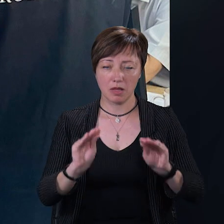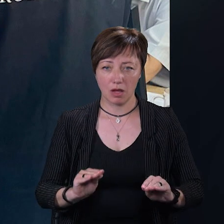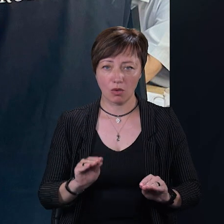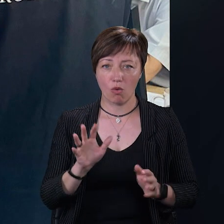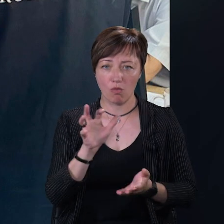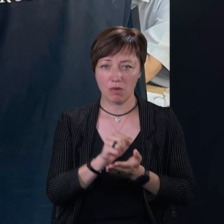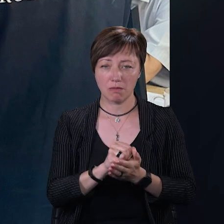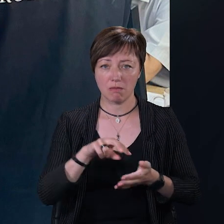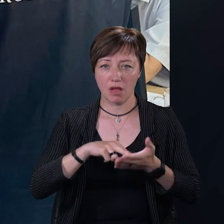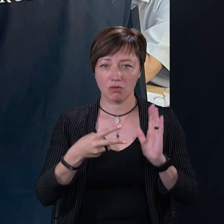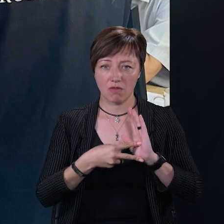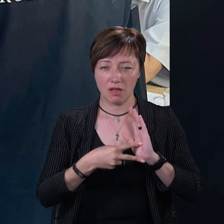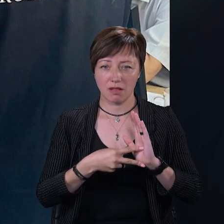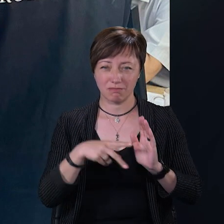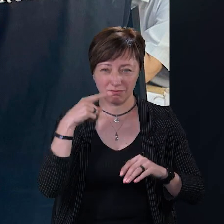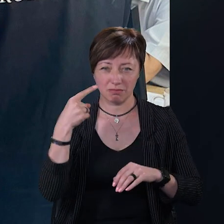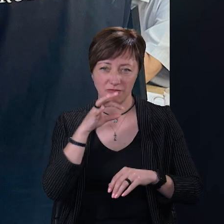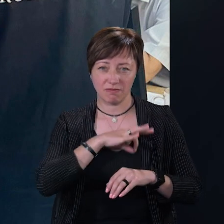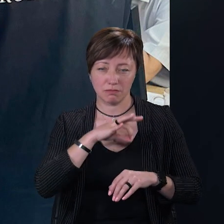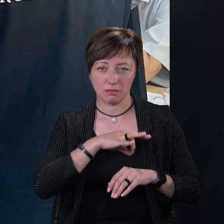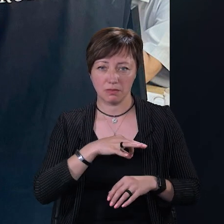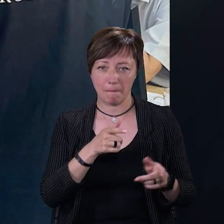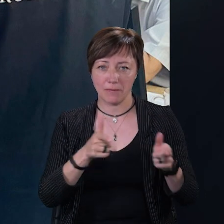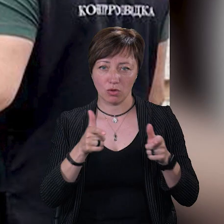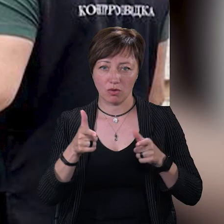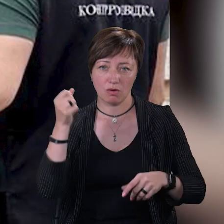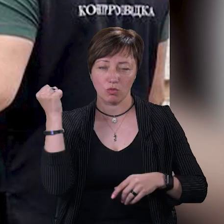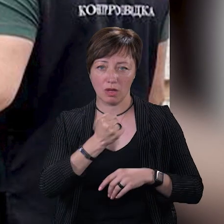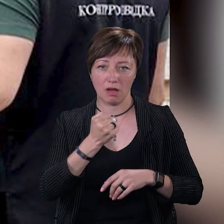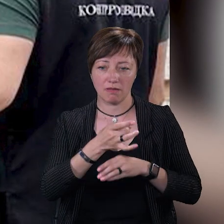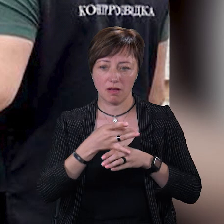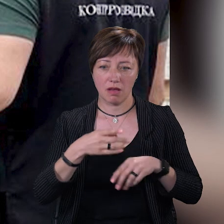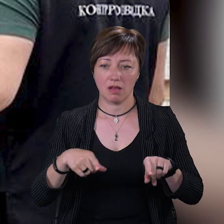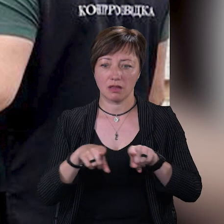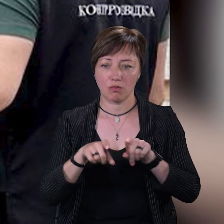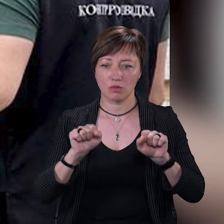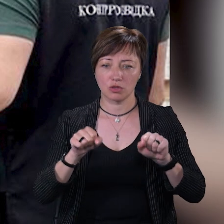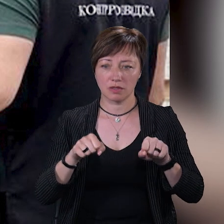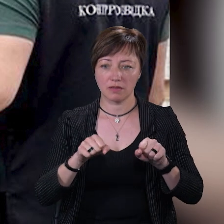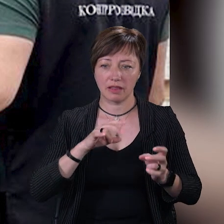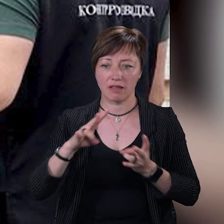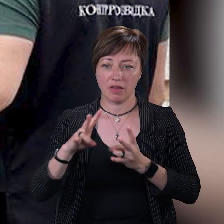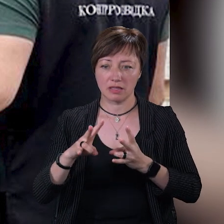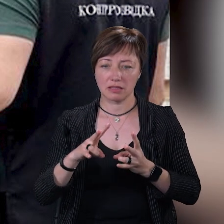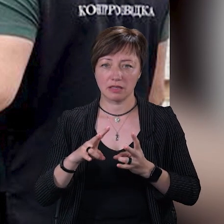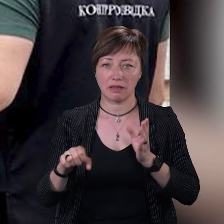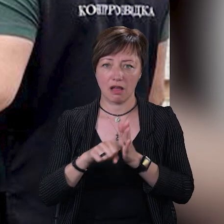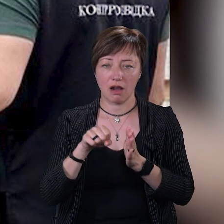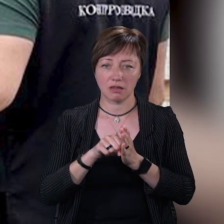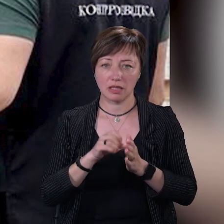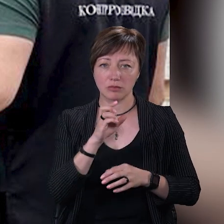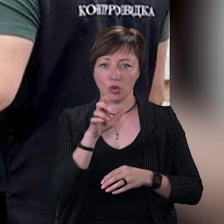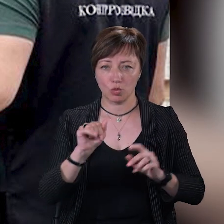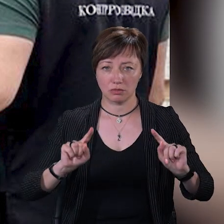окупанти планували використати цю інформацію для підготовки ракетних ударів, а також можливих диверсій і терактів. Служба